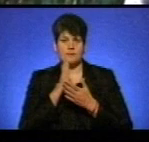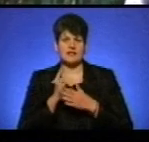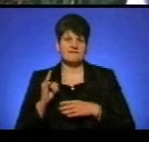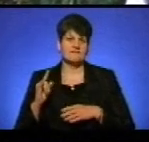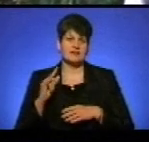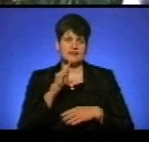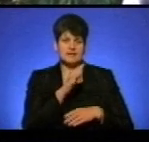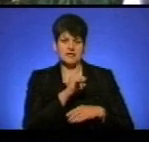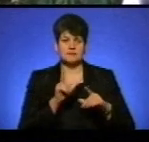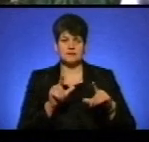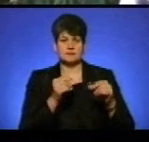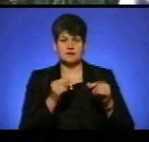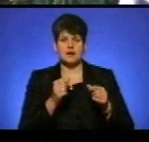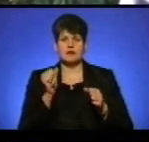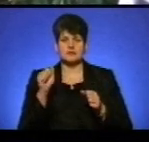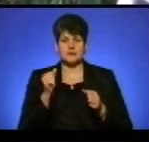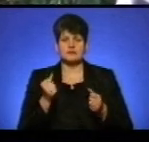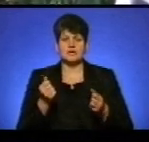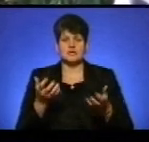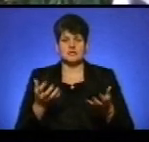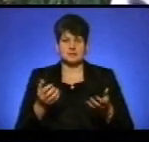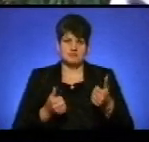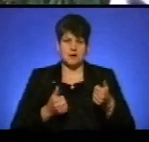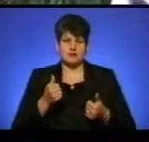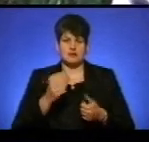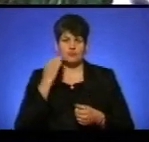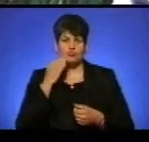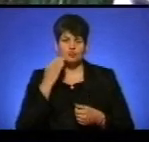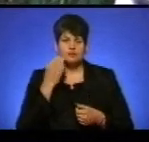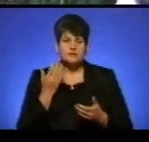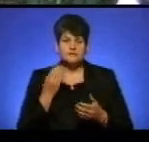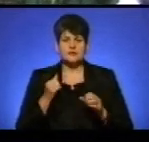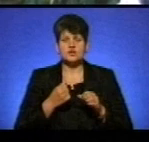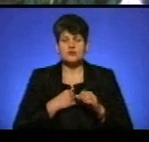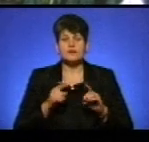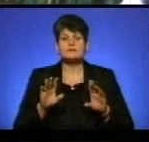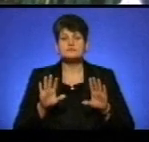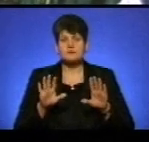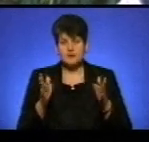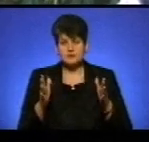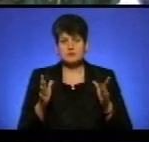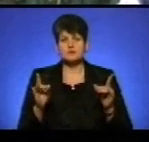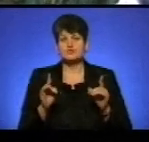підтримувати Андрія на змаганнях в Румнії. І, на жаль, так стало, що